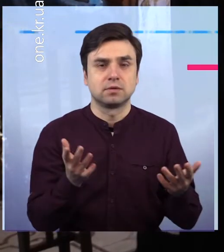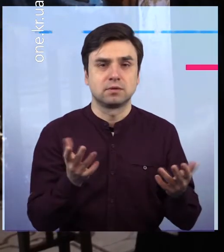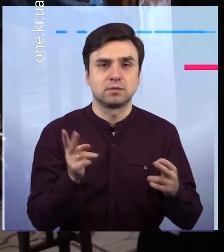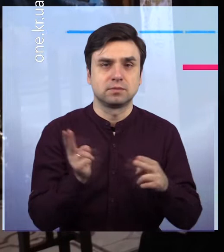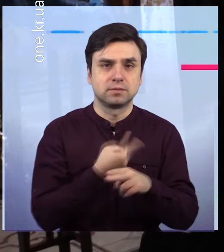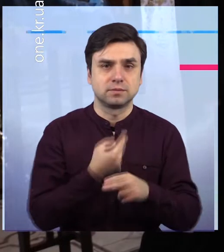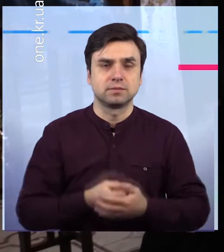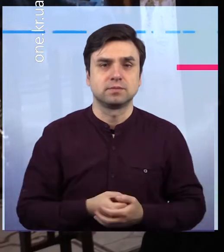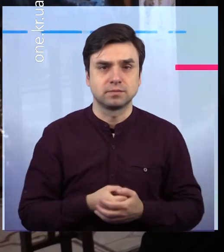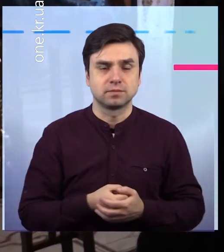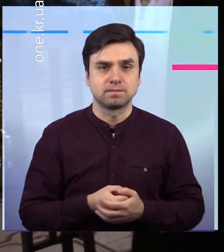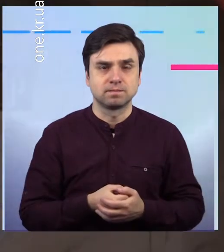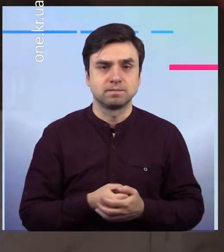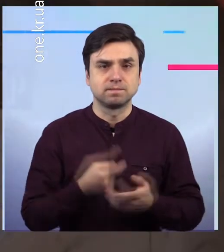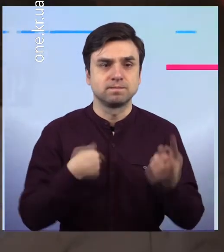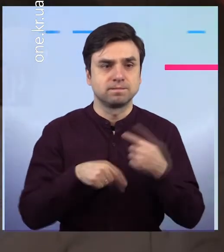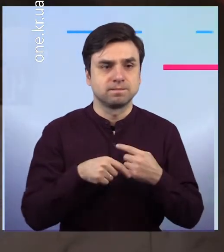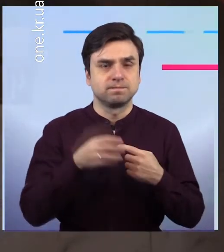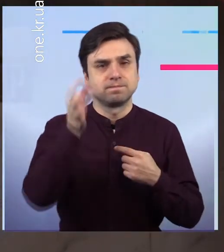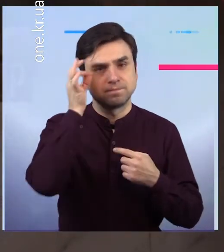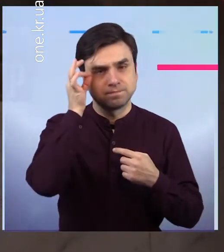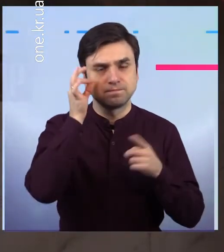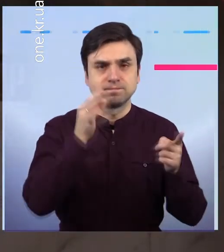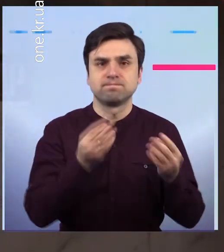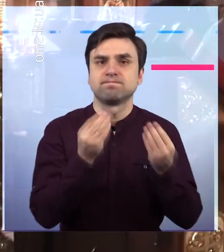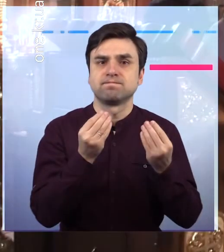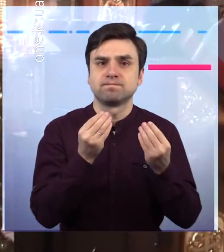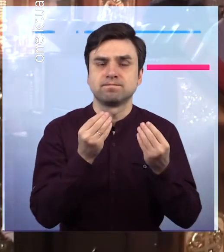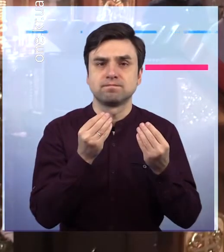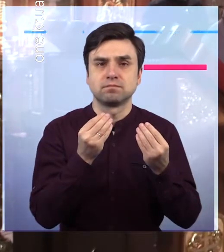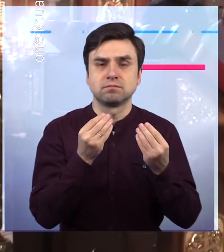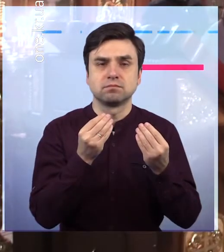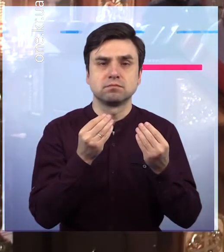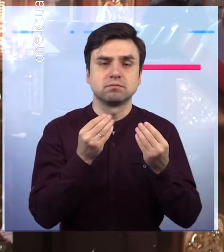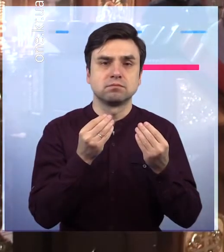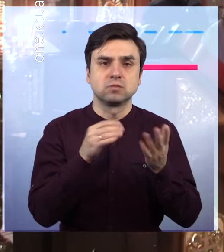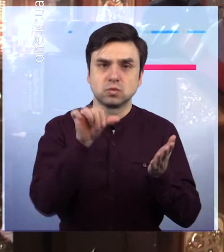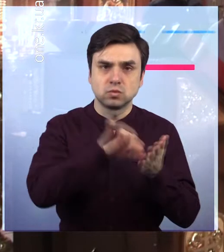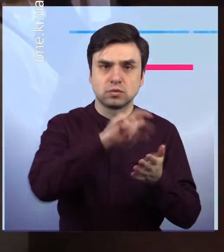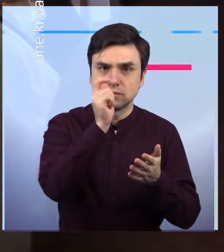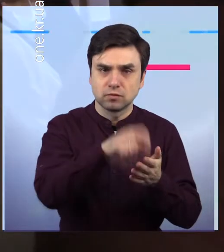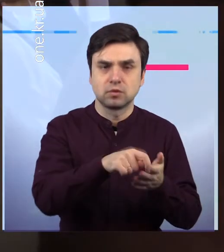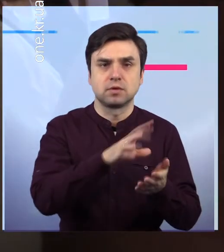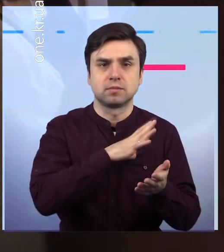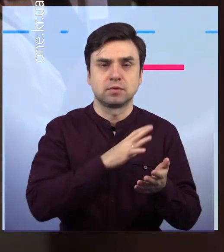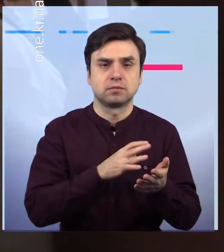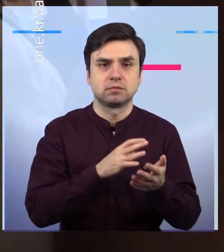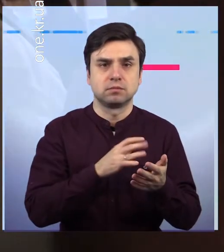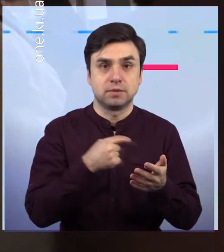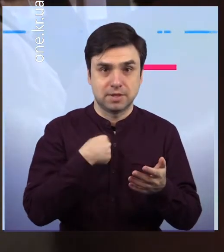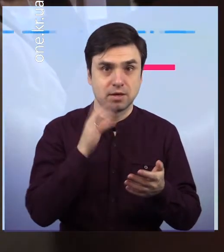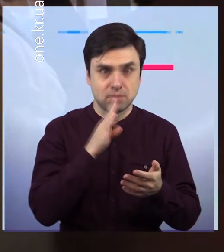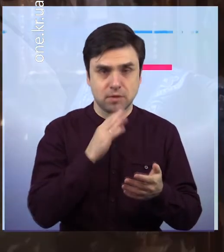автобатальйоні, старшим водієм в колоні. З дитинства займався важкою атлетикою. Зокрема, підіймав штангу, любив малювати. Втім, сумна